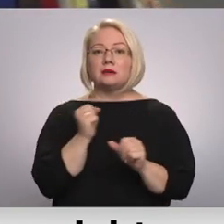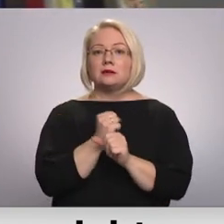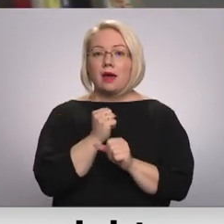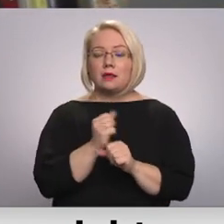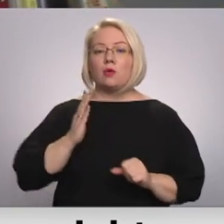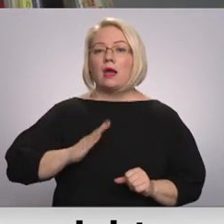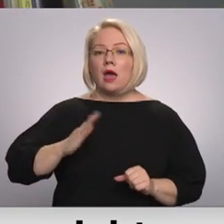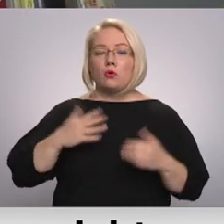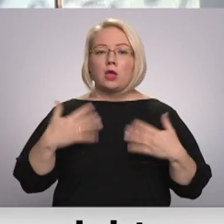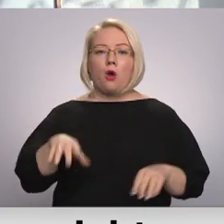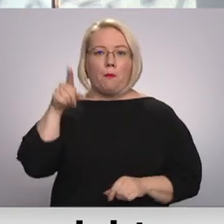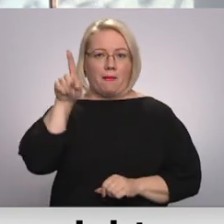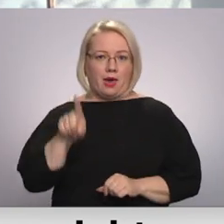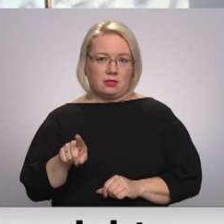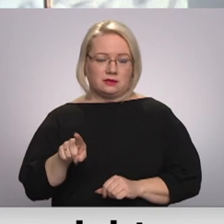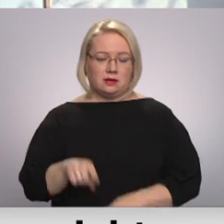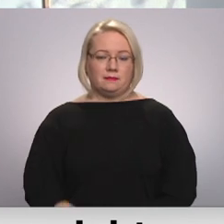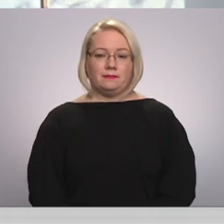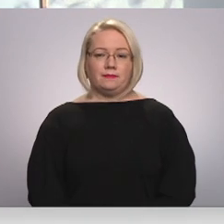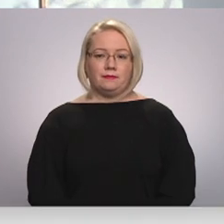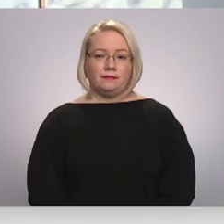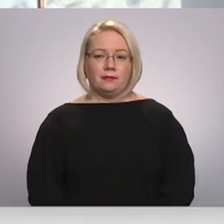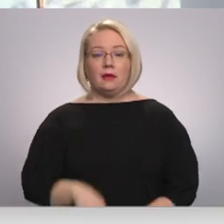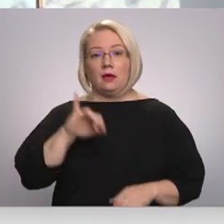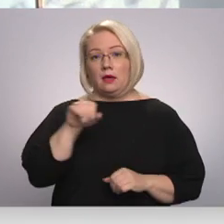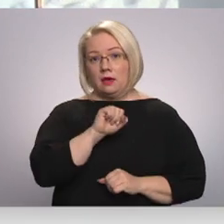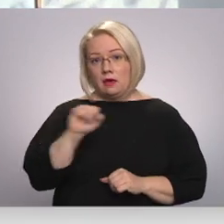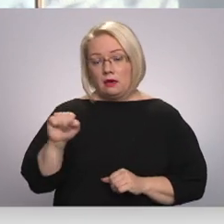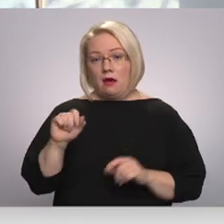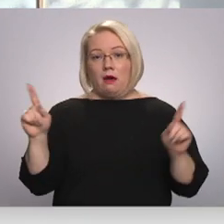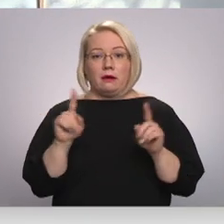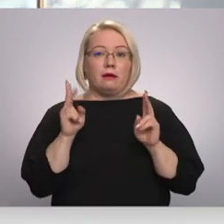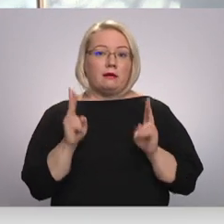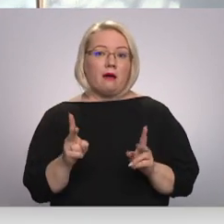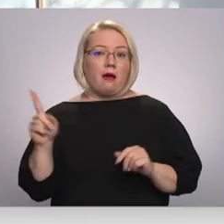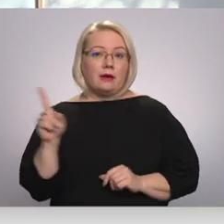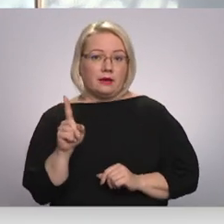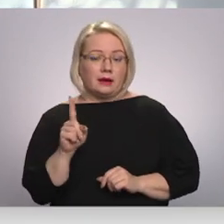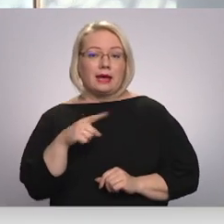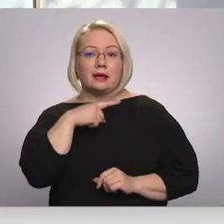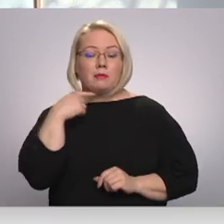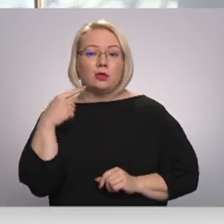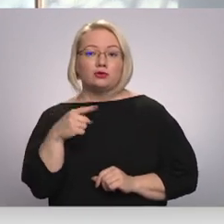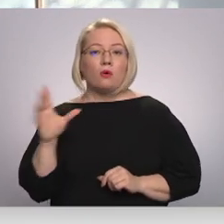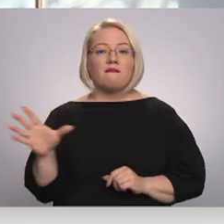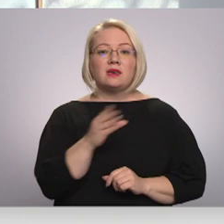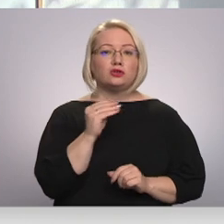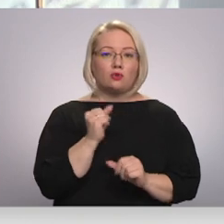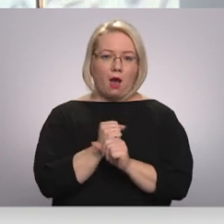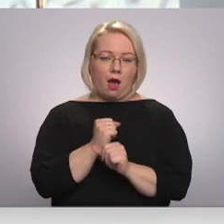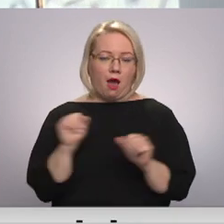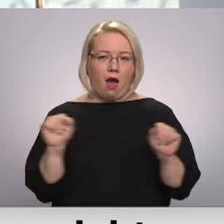vairāk nekā mēnesi. Nu, jā, ir kā ir. Gribētos jau to visu ātrāk, kā saka.